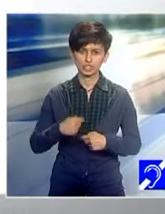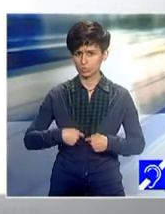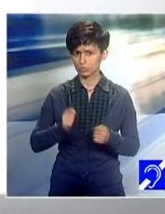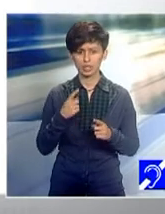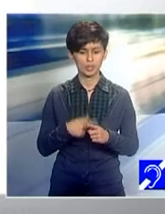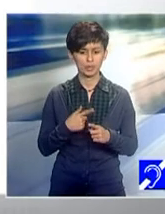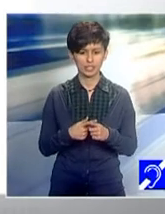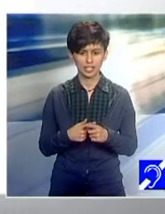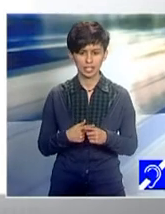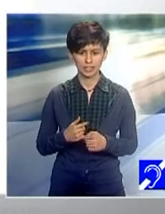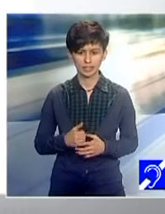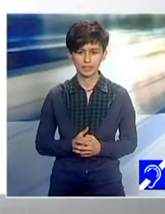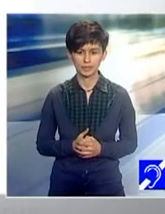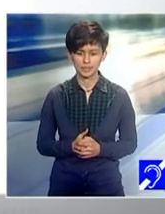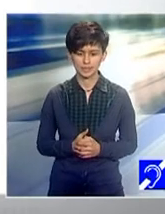acumulate